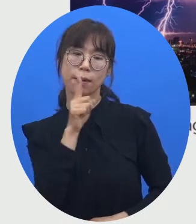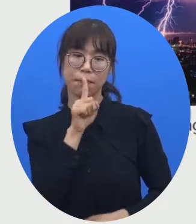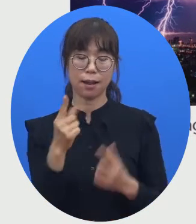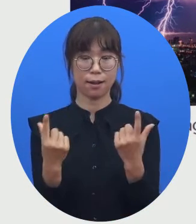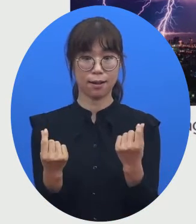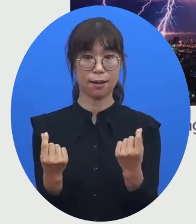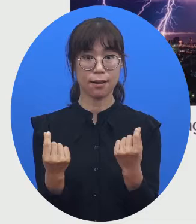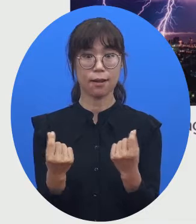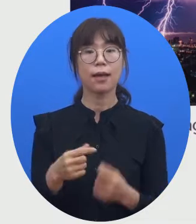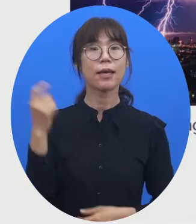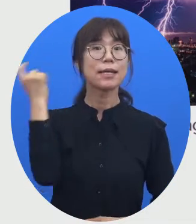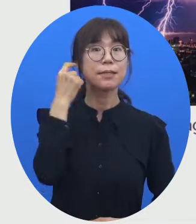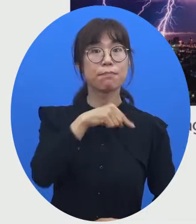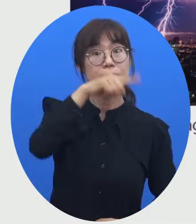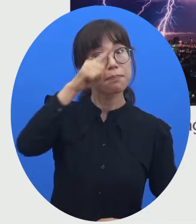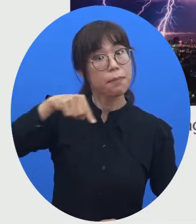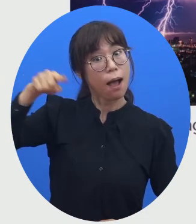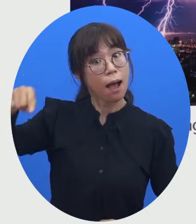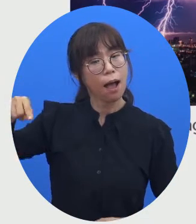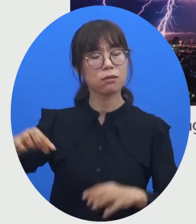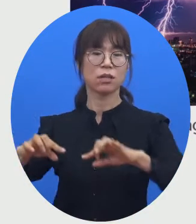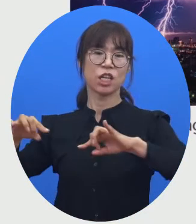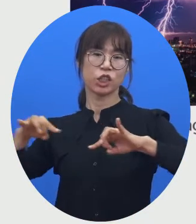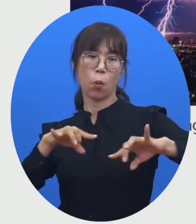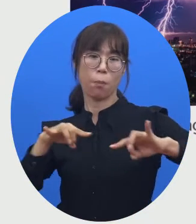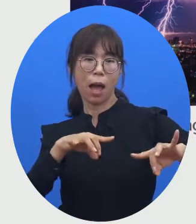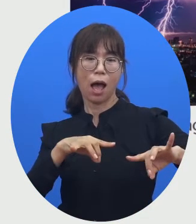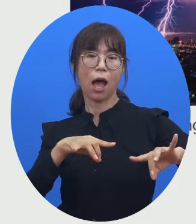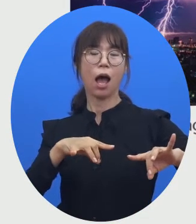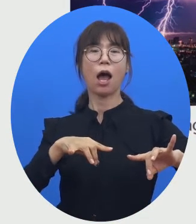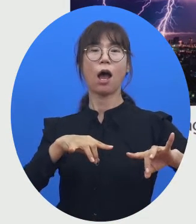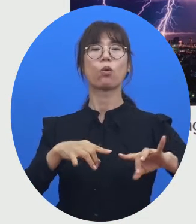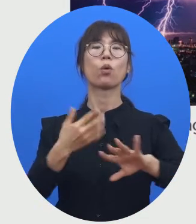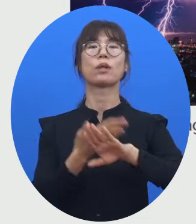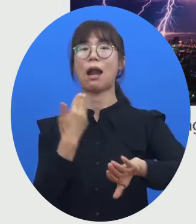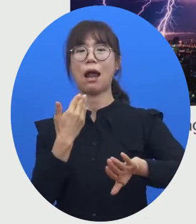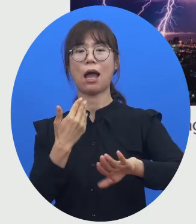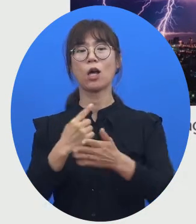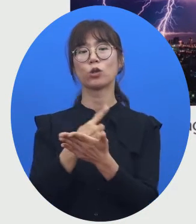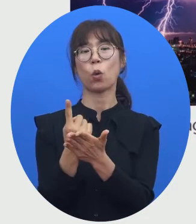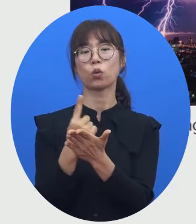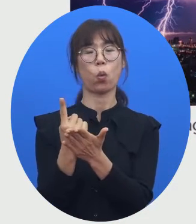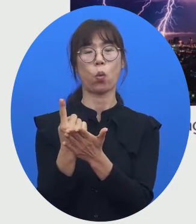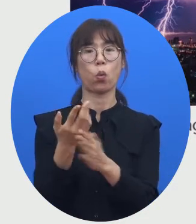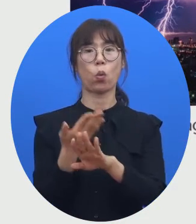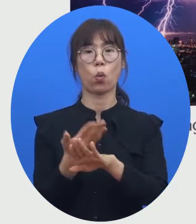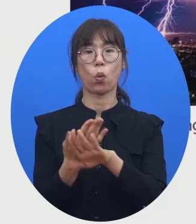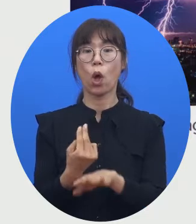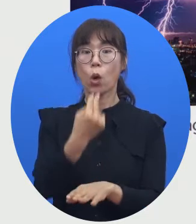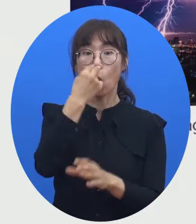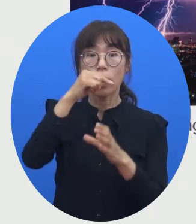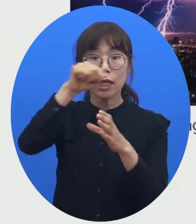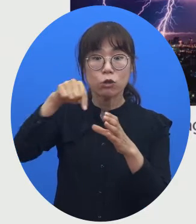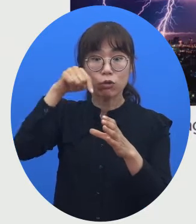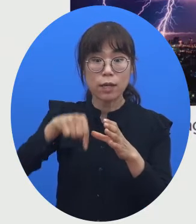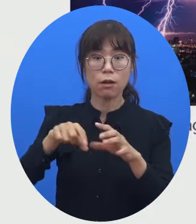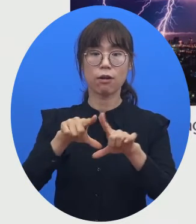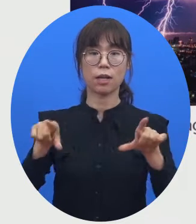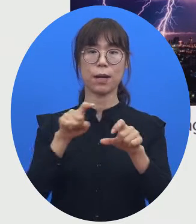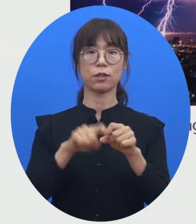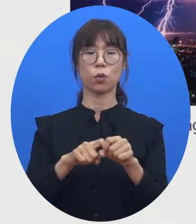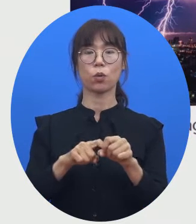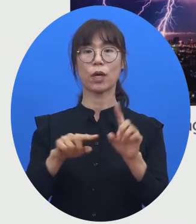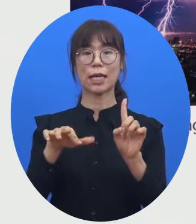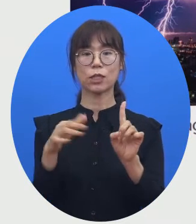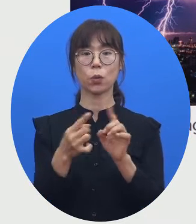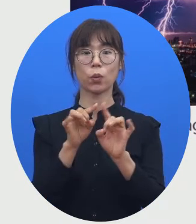음파라고 하는 소리는 전파하고는 전파되는 속도 자체가 다릅니다. 공기 중에서 일반적으로 1초에